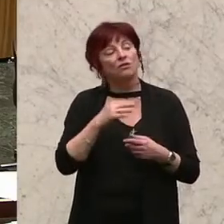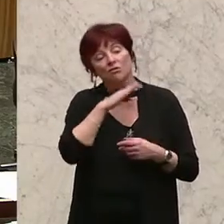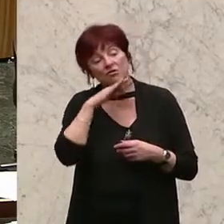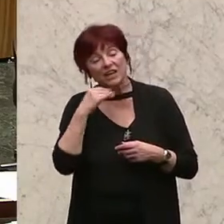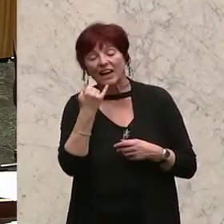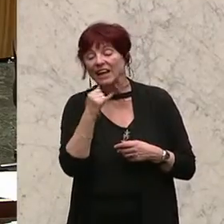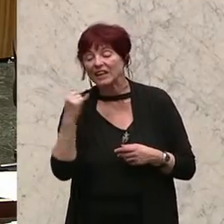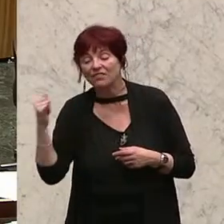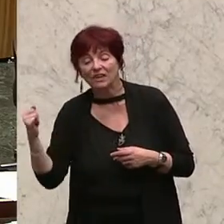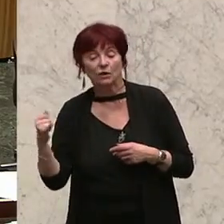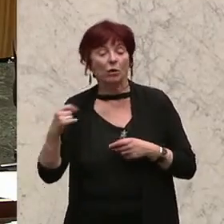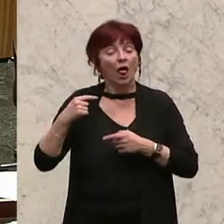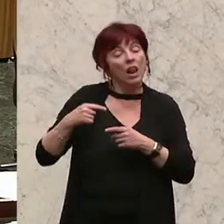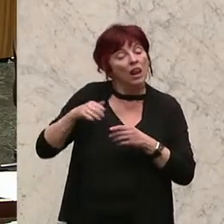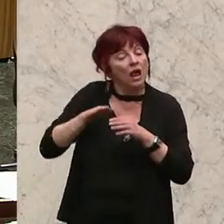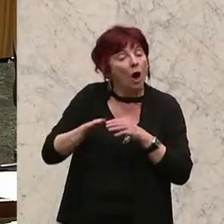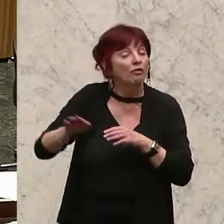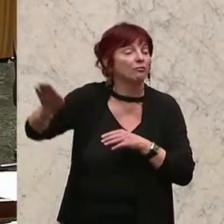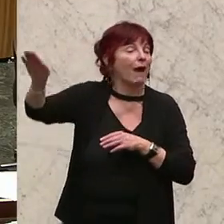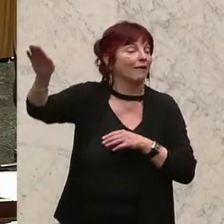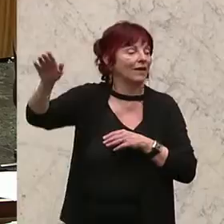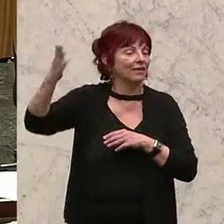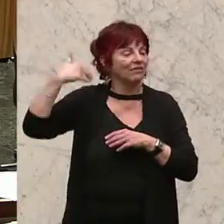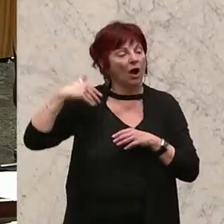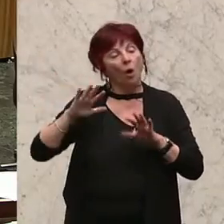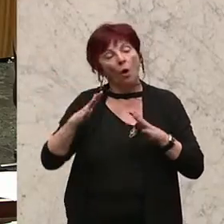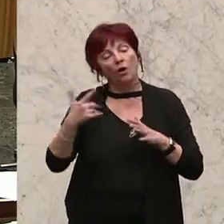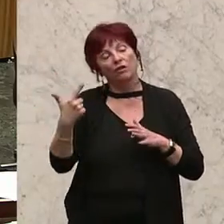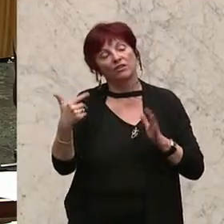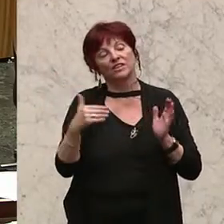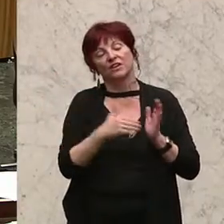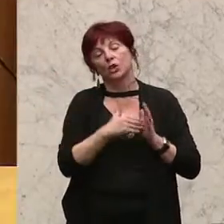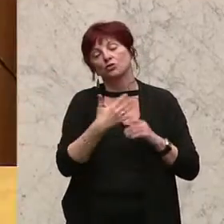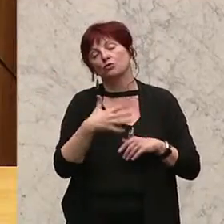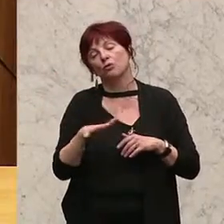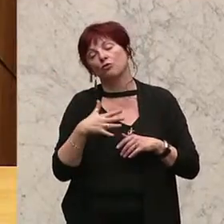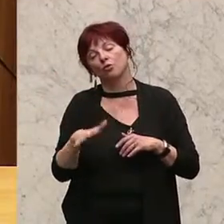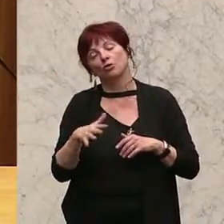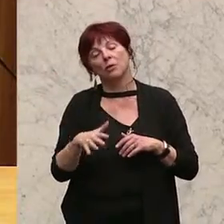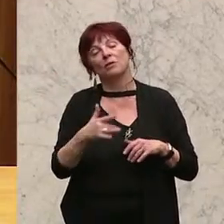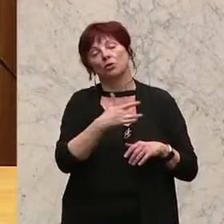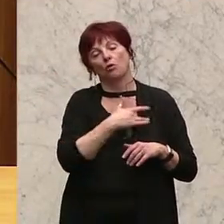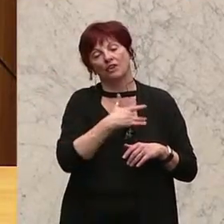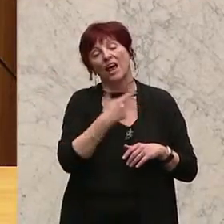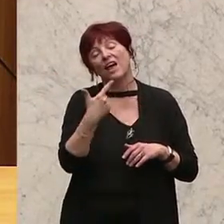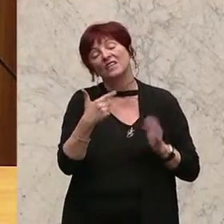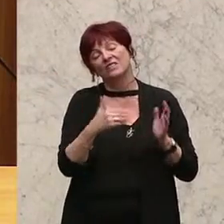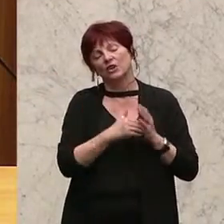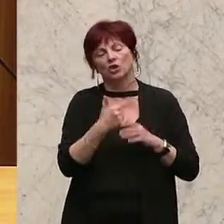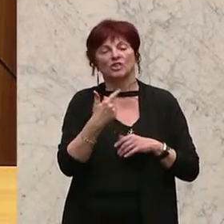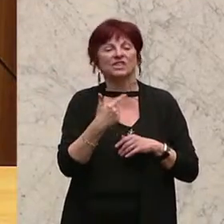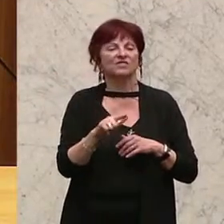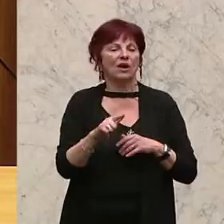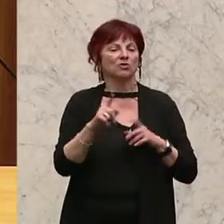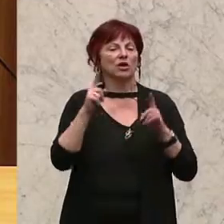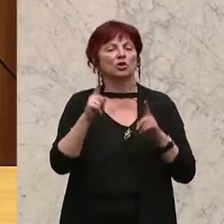Laufbahnen. Jetzt haben wir geschaut, dass wir von den rund knapp 2.500 Betroffenen 2.200 Zolls gerundet. Per